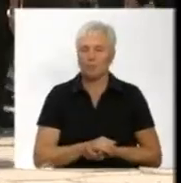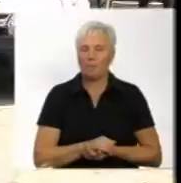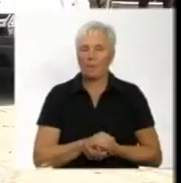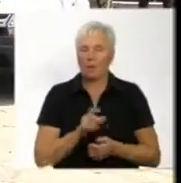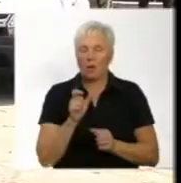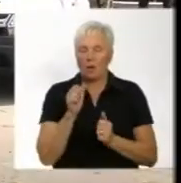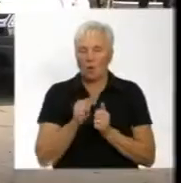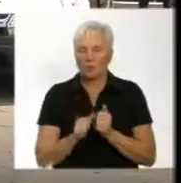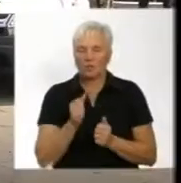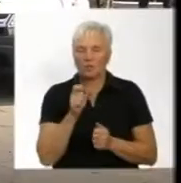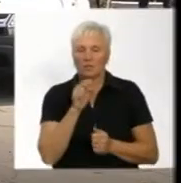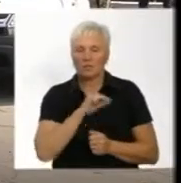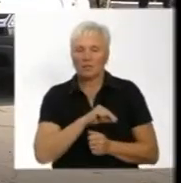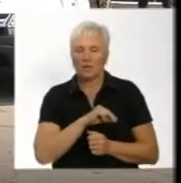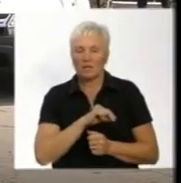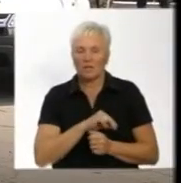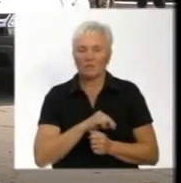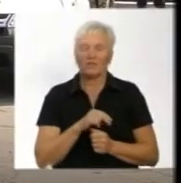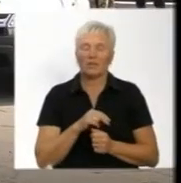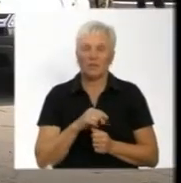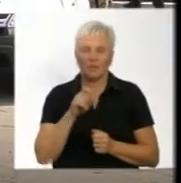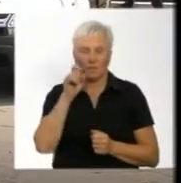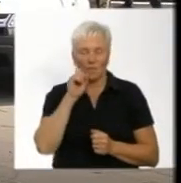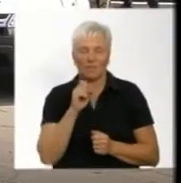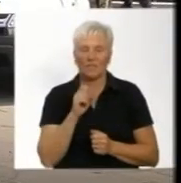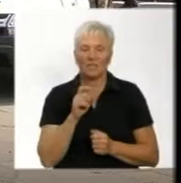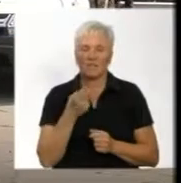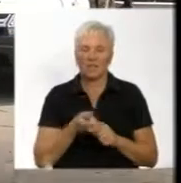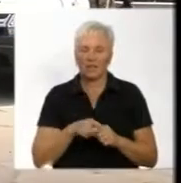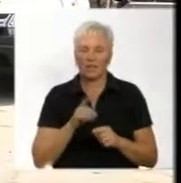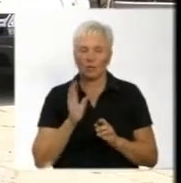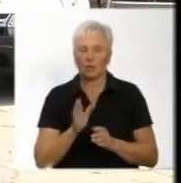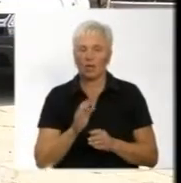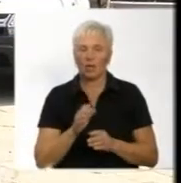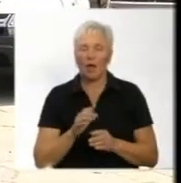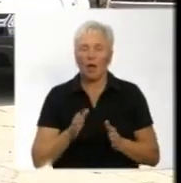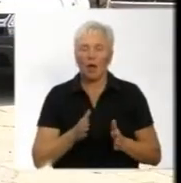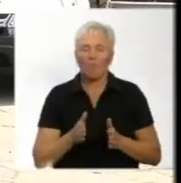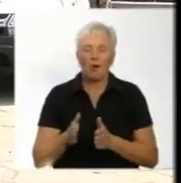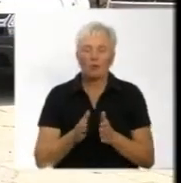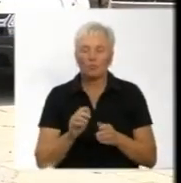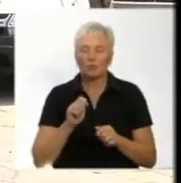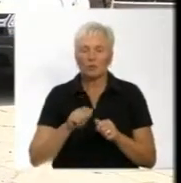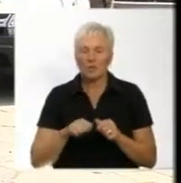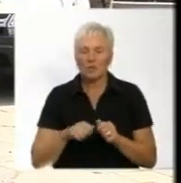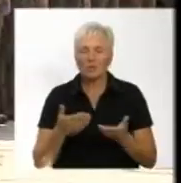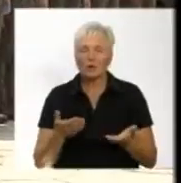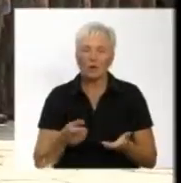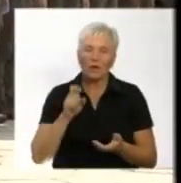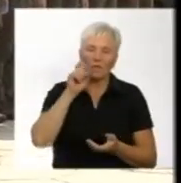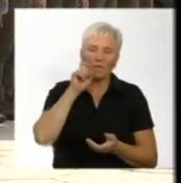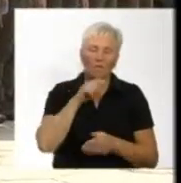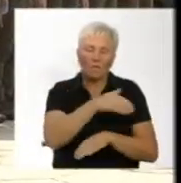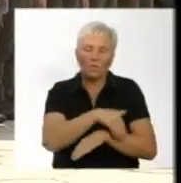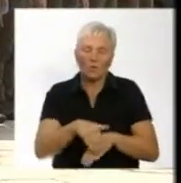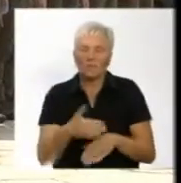національної гвардії буде закріплений за оперативною зоною в місті Вінниці, яким буде роздані маршрути патрулювання, з якої вулиці по яку. До